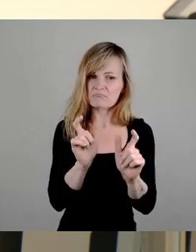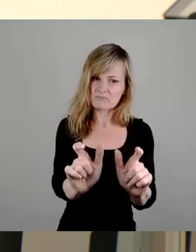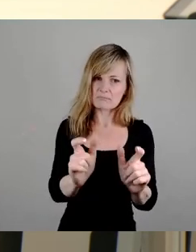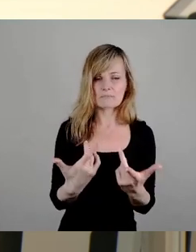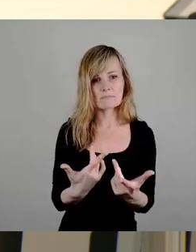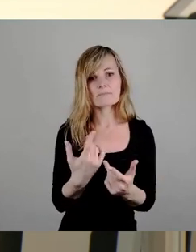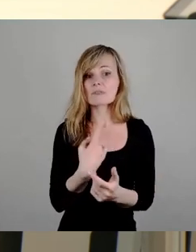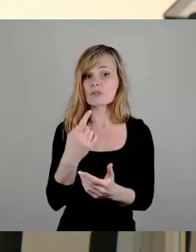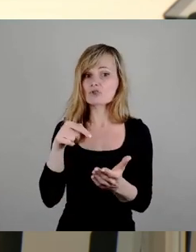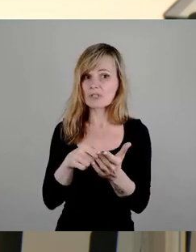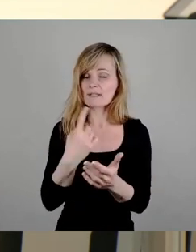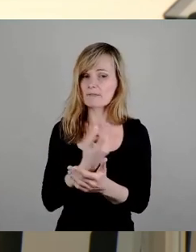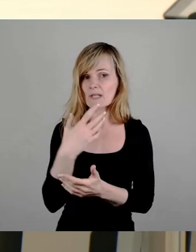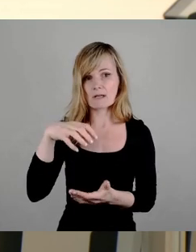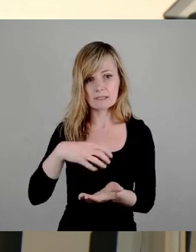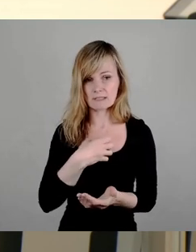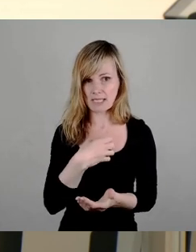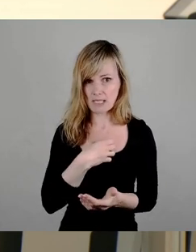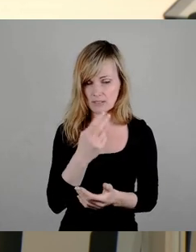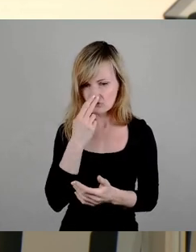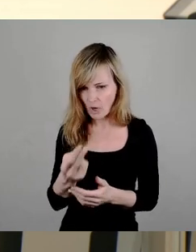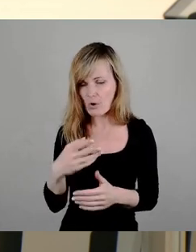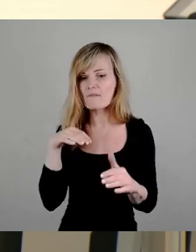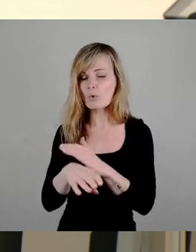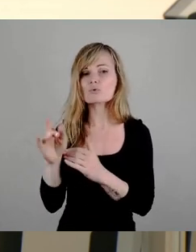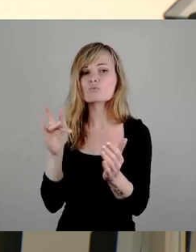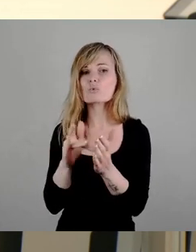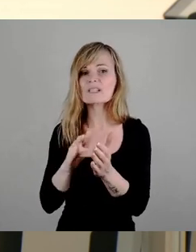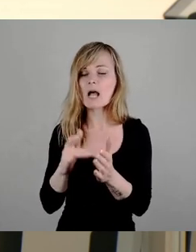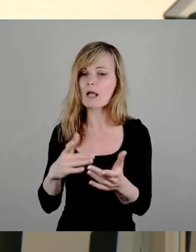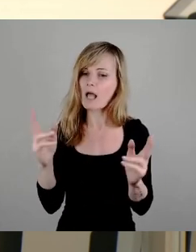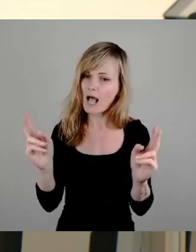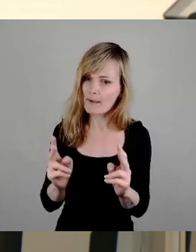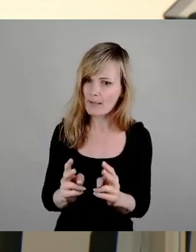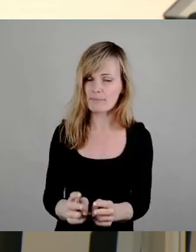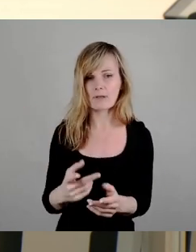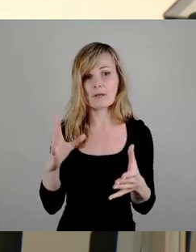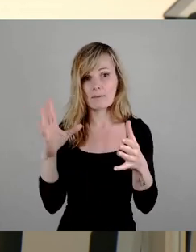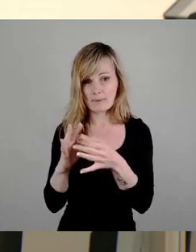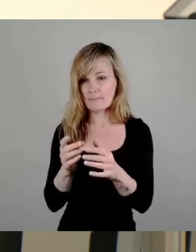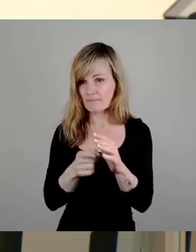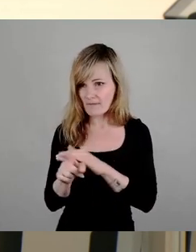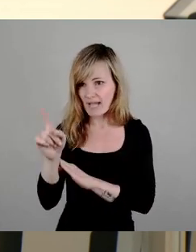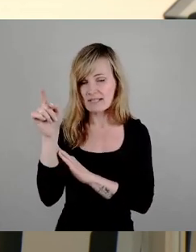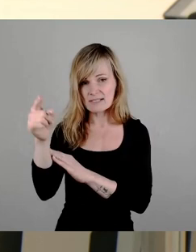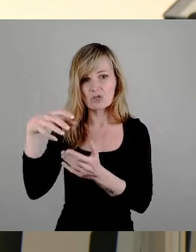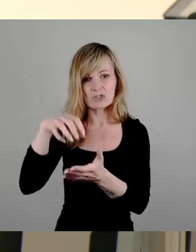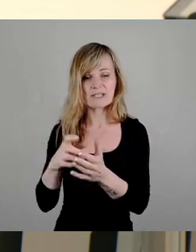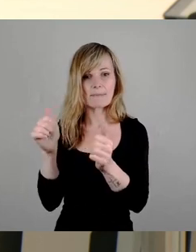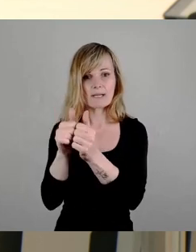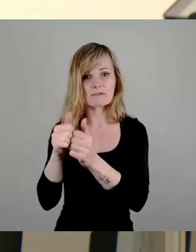engagieren, Fluchtursachen abzubauen, auch noch mal mit einem ganz expliziten Verweis auf die Städtepartnerschaft mit Brasaville.